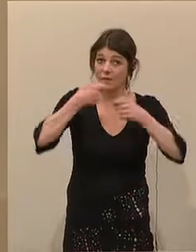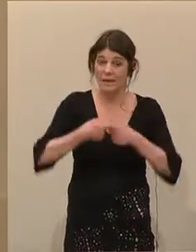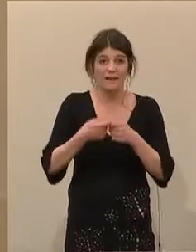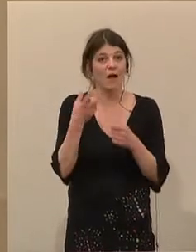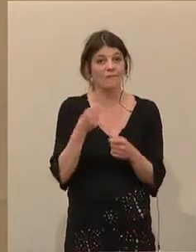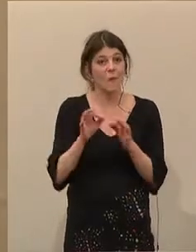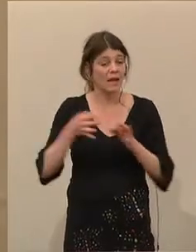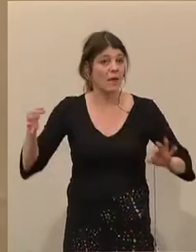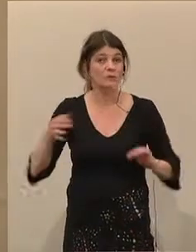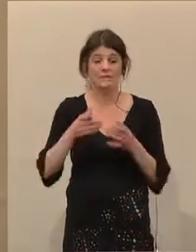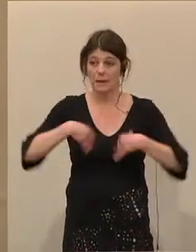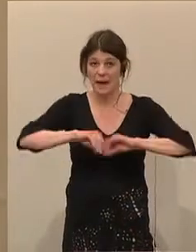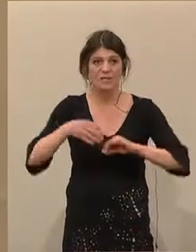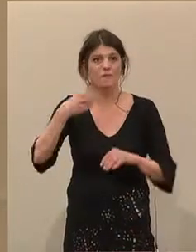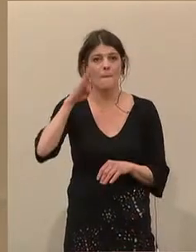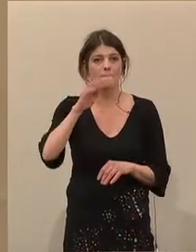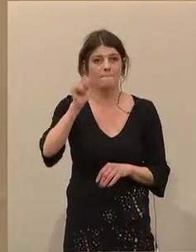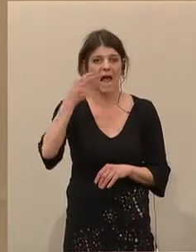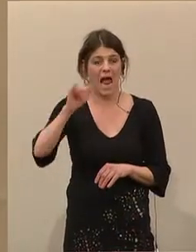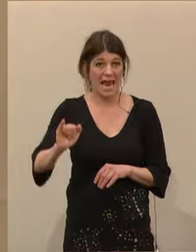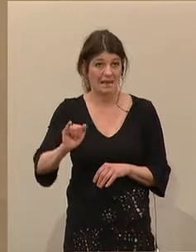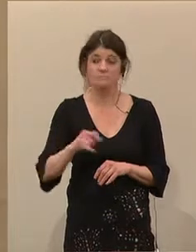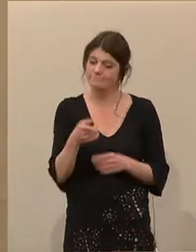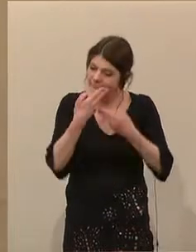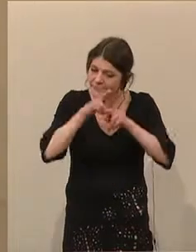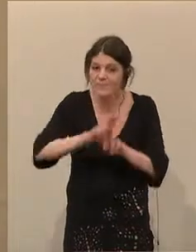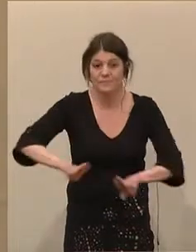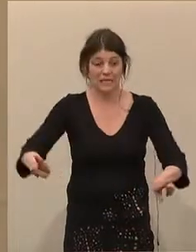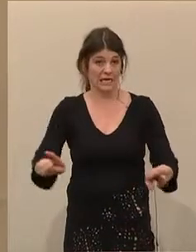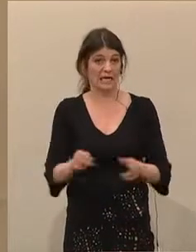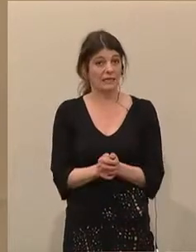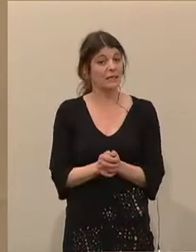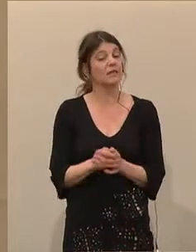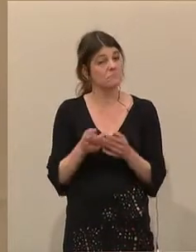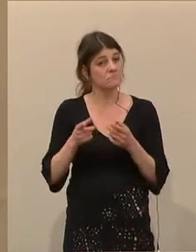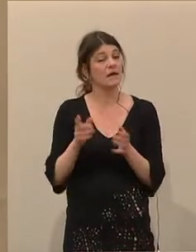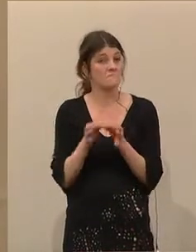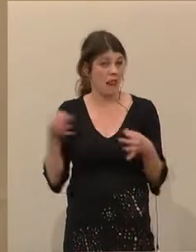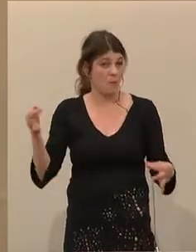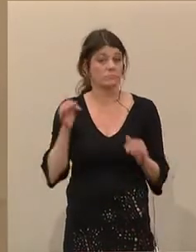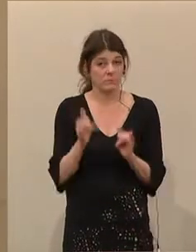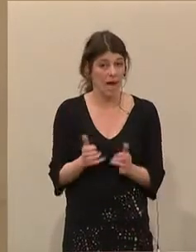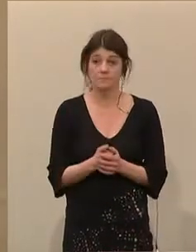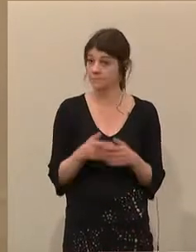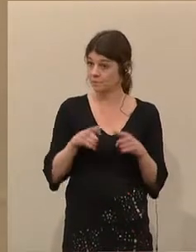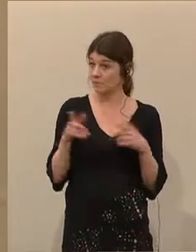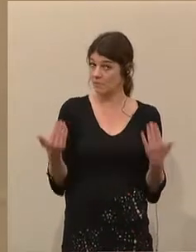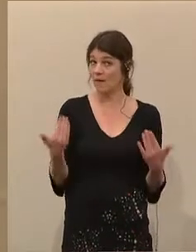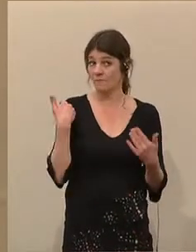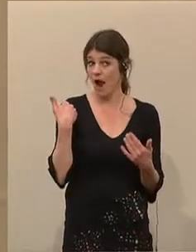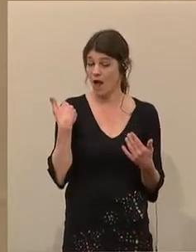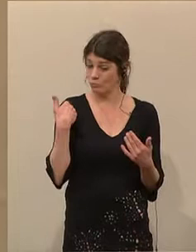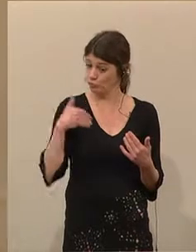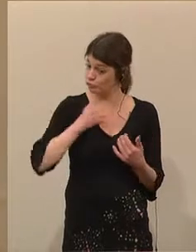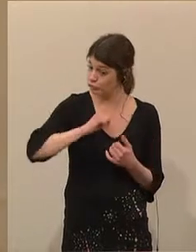Religionsgemeinschaft der Baha'i, einer an und für sich sehr, sehr friedlich ausgerichteten Religion. Und hier galt es auch rasch